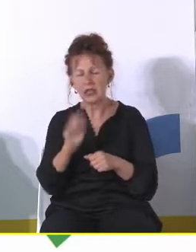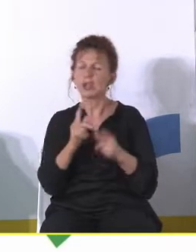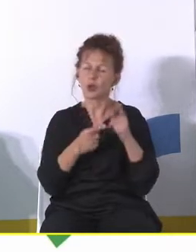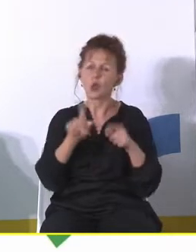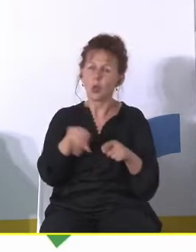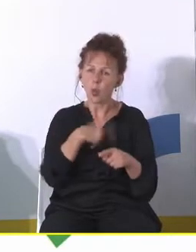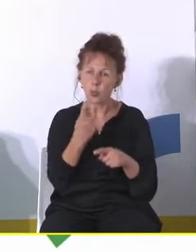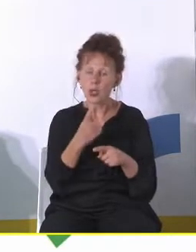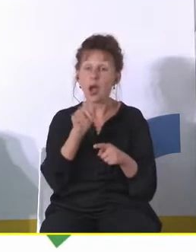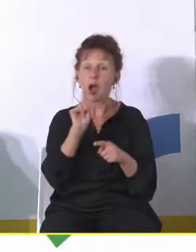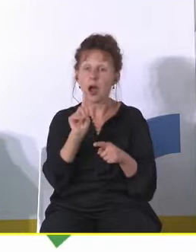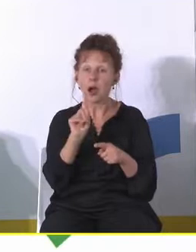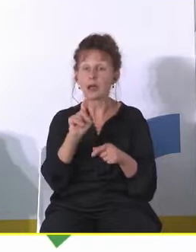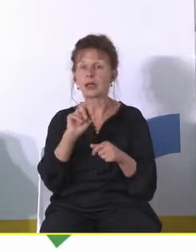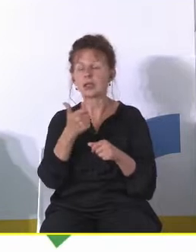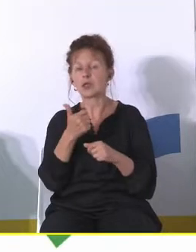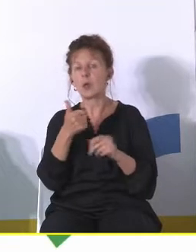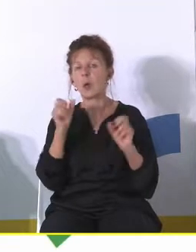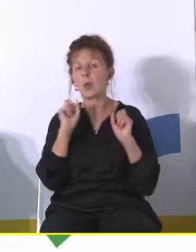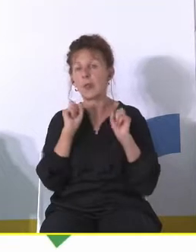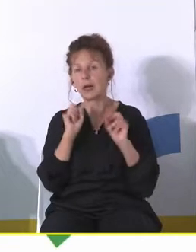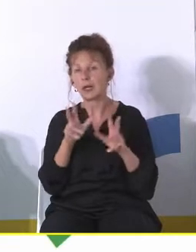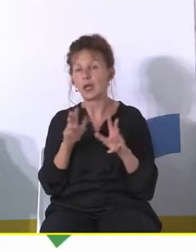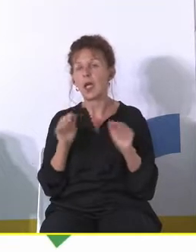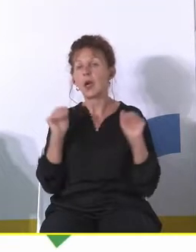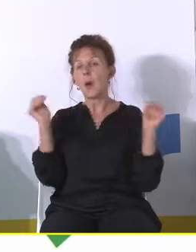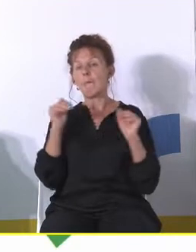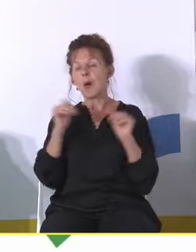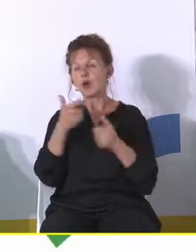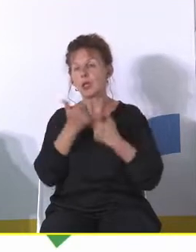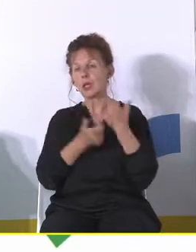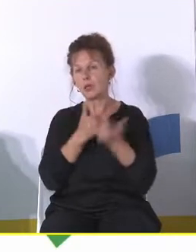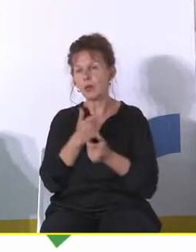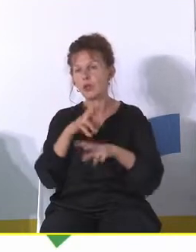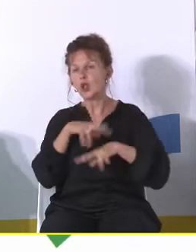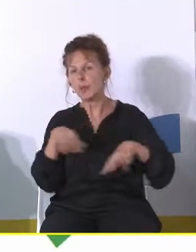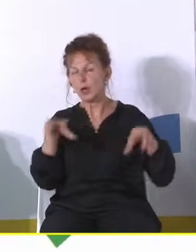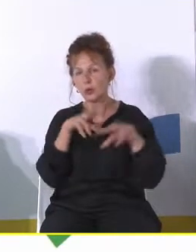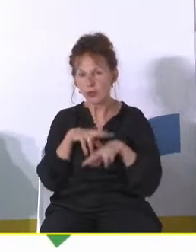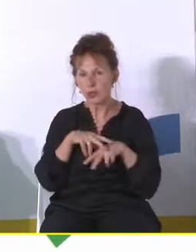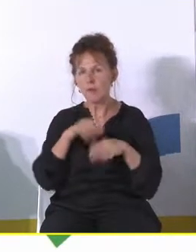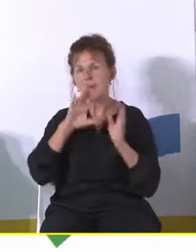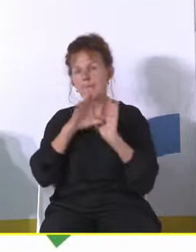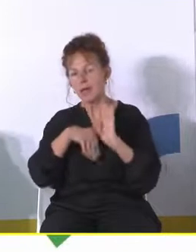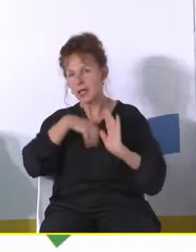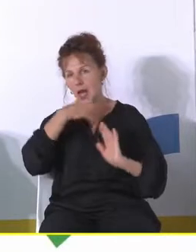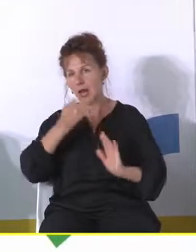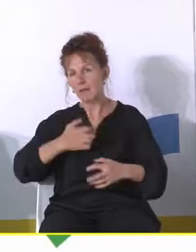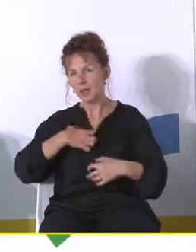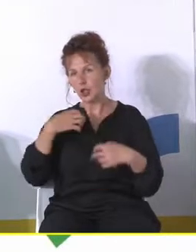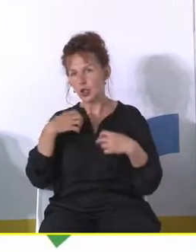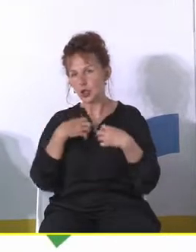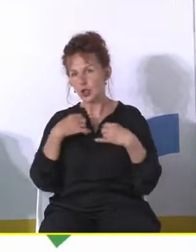pracy ale co takiego można by zrobić żeby tym rodzinom w miastach żyło się lepiej a dzięki